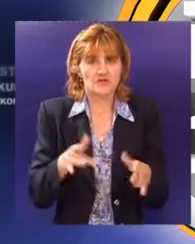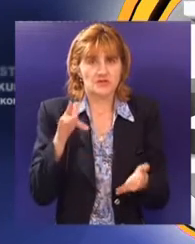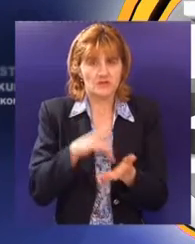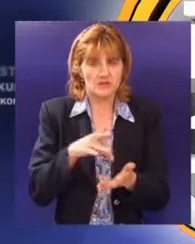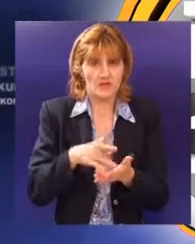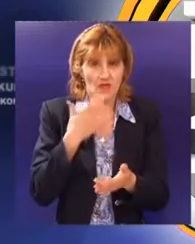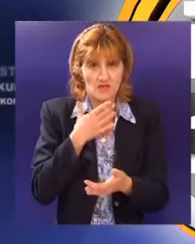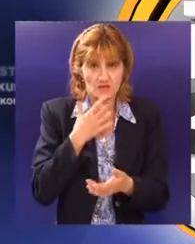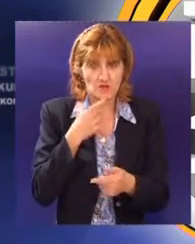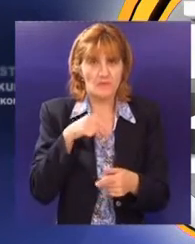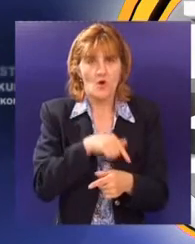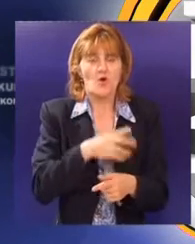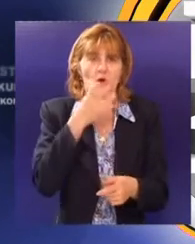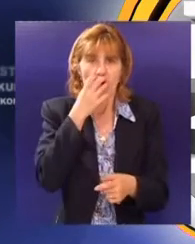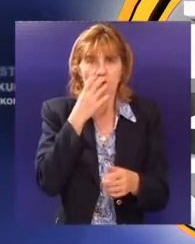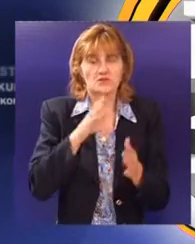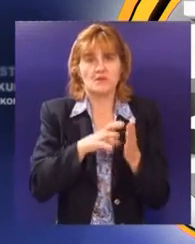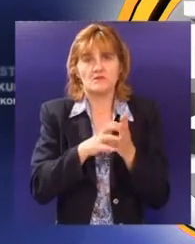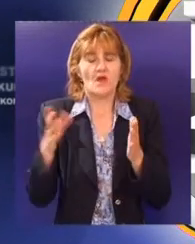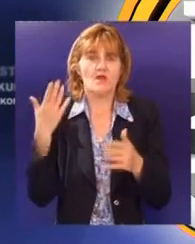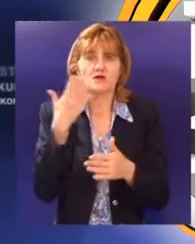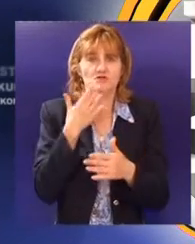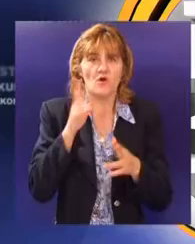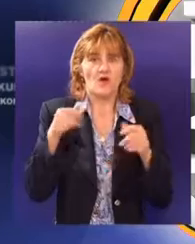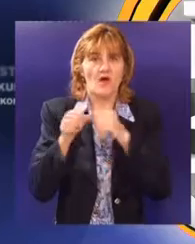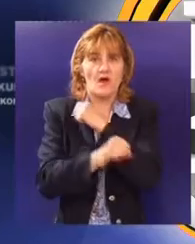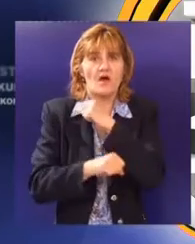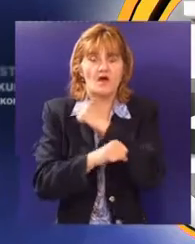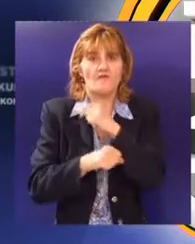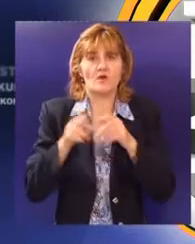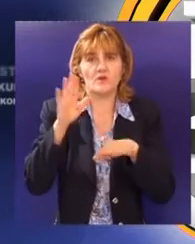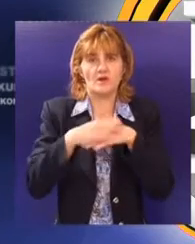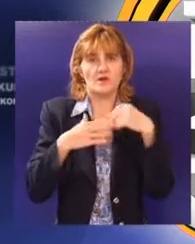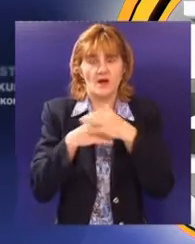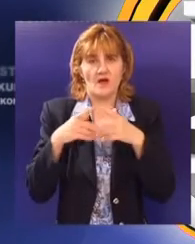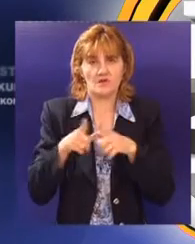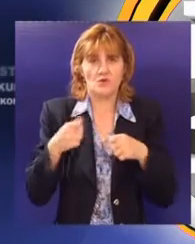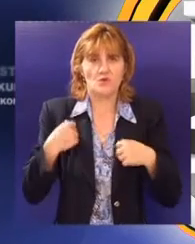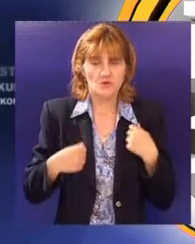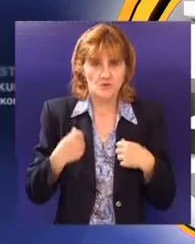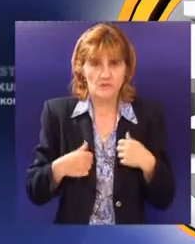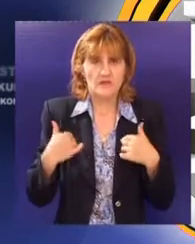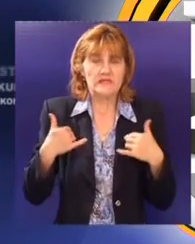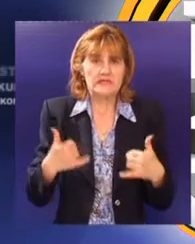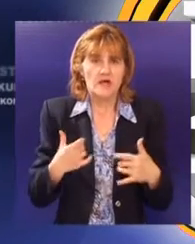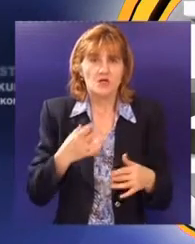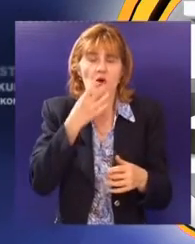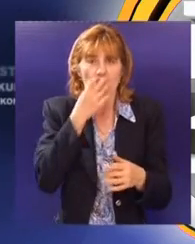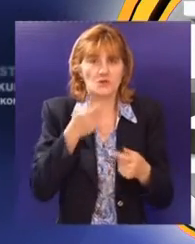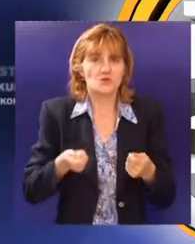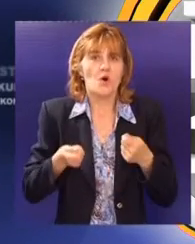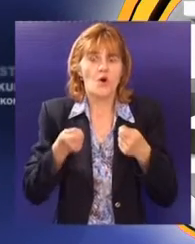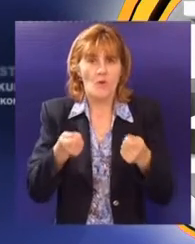sugrađenin Laurent Pletel odlučio da dalje školovanje nastavi na građevinskom fakultetu u Subotici. Zato ću upisati ovaj